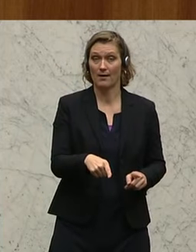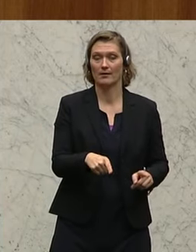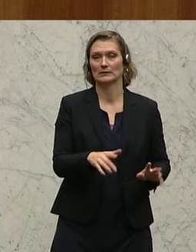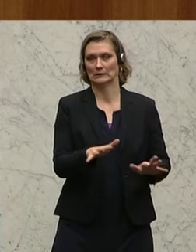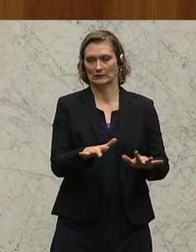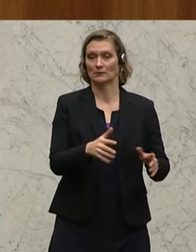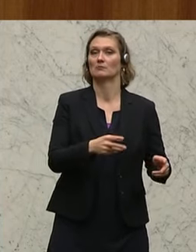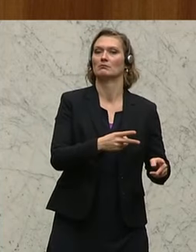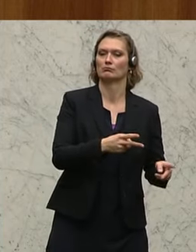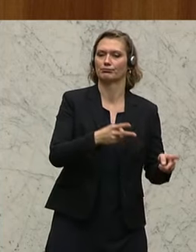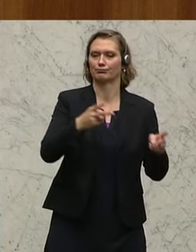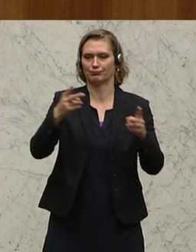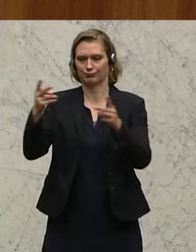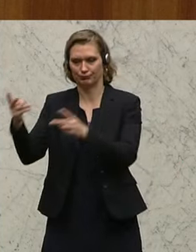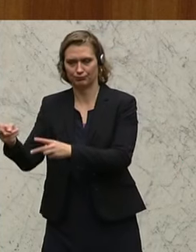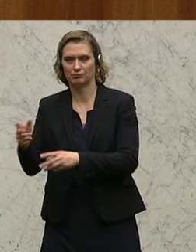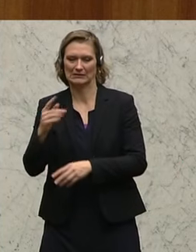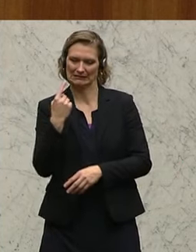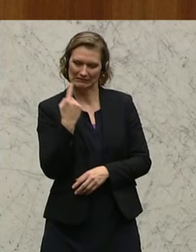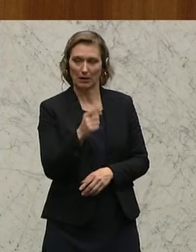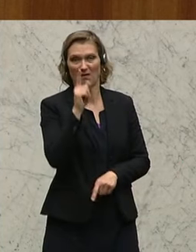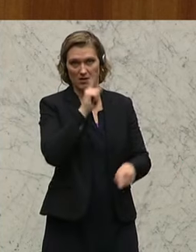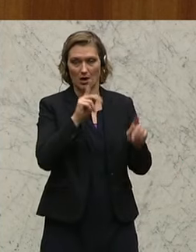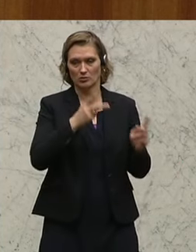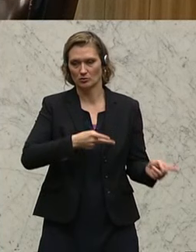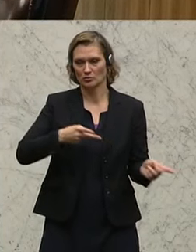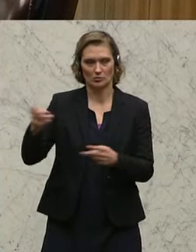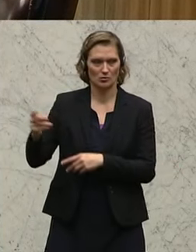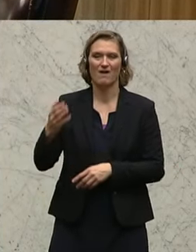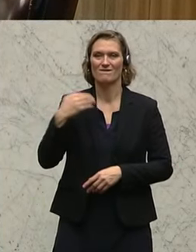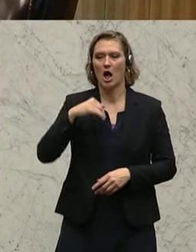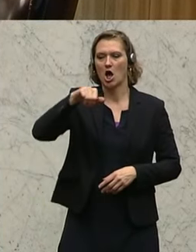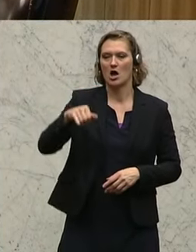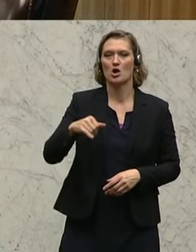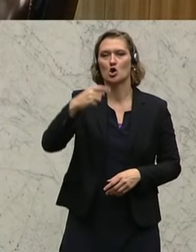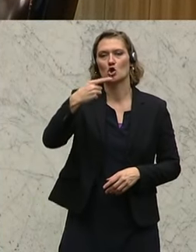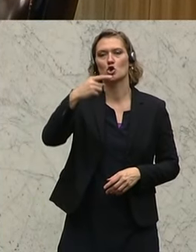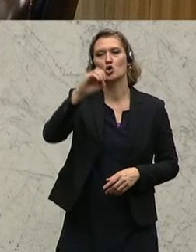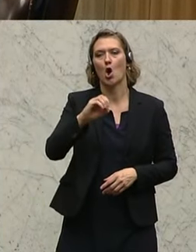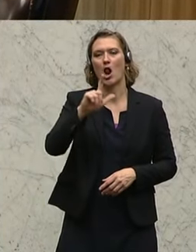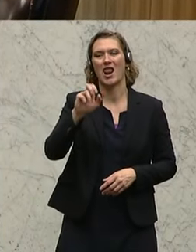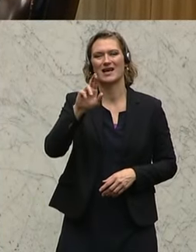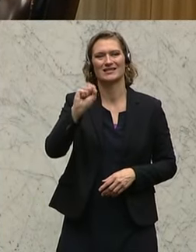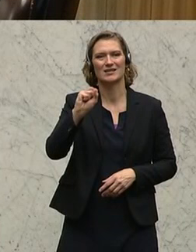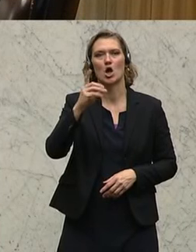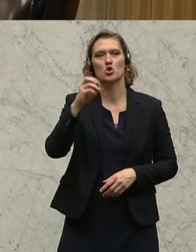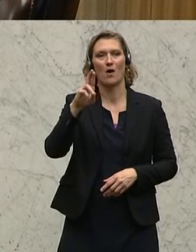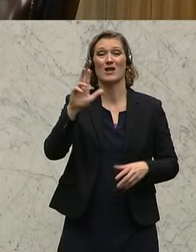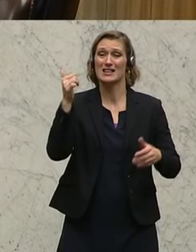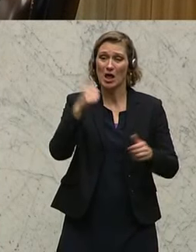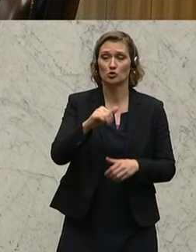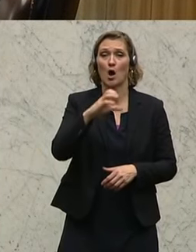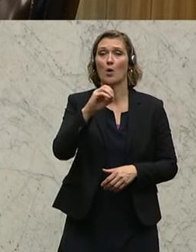untätig war, steht da im Verdacht, wurde heute in die Jota-Göllersdorf gebracht, ihn mit Beileistung der Cobra.